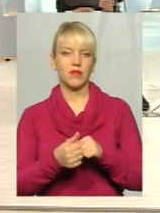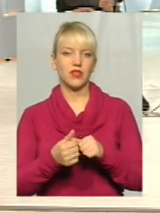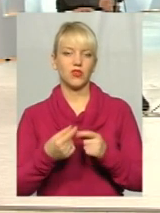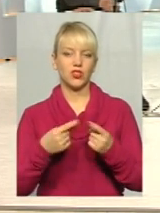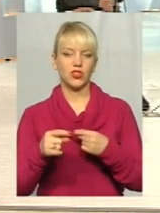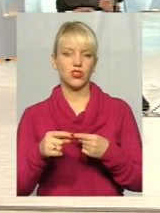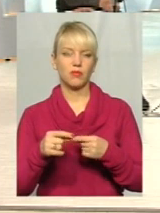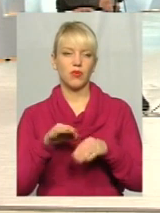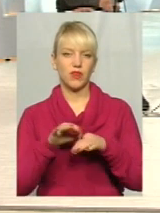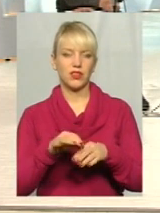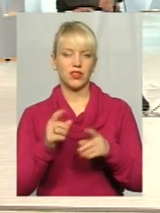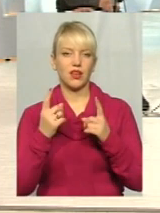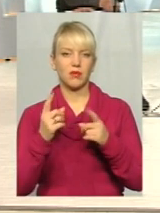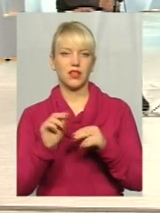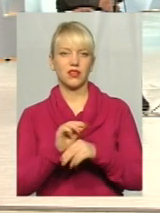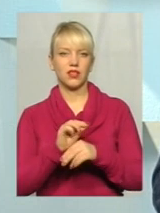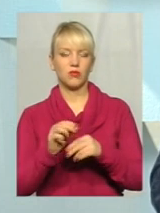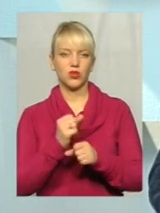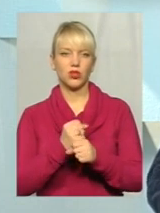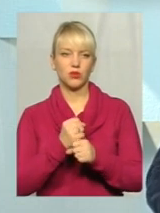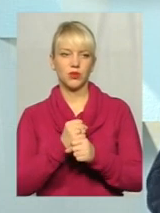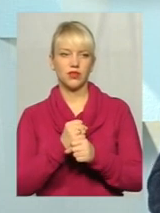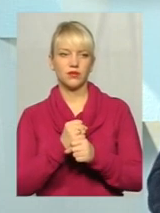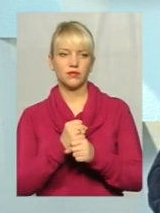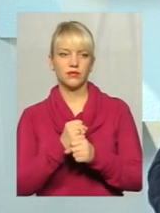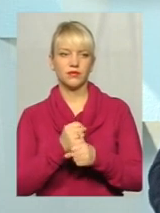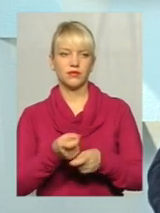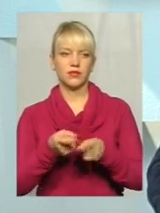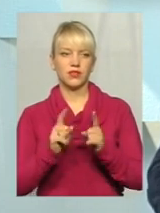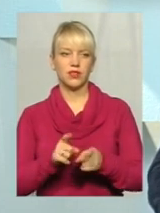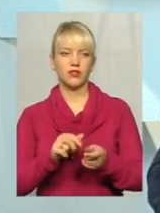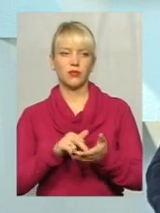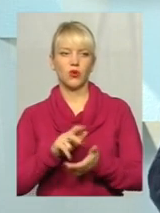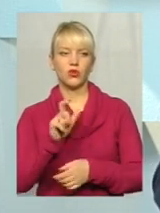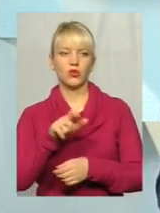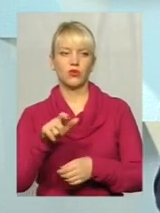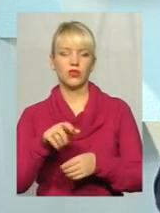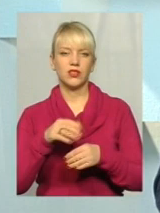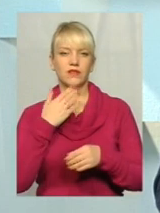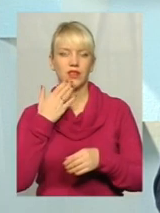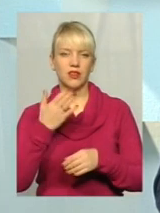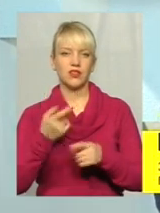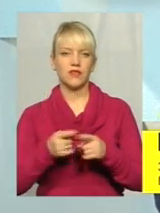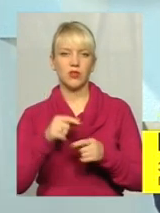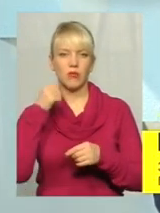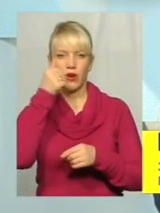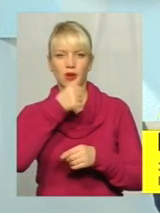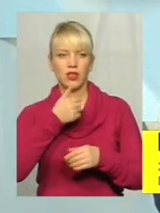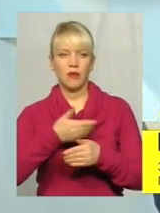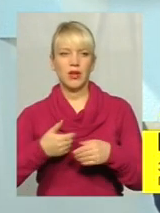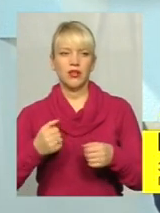проведення інших капітальних ремонтних робіт. Дійсно, проходять, люди звертаються вже в цьому році. Ми зробили